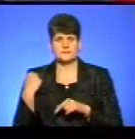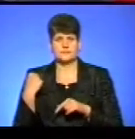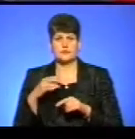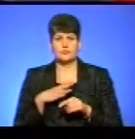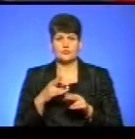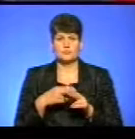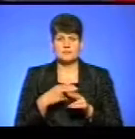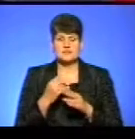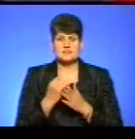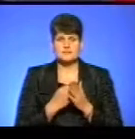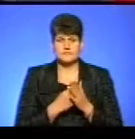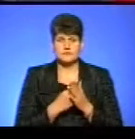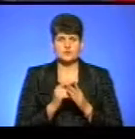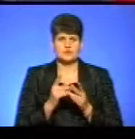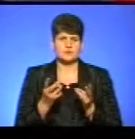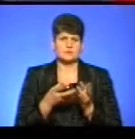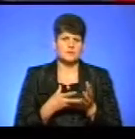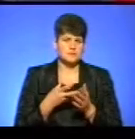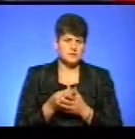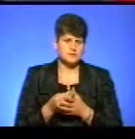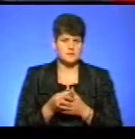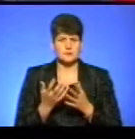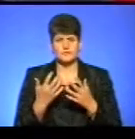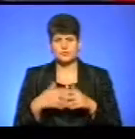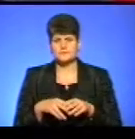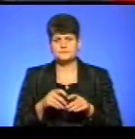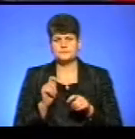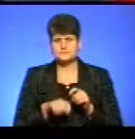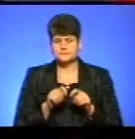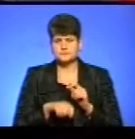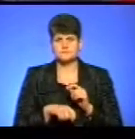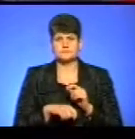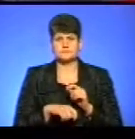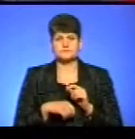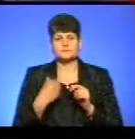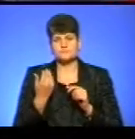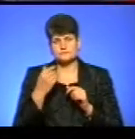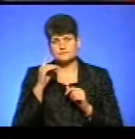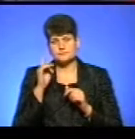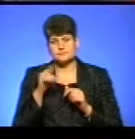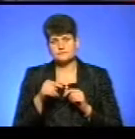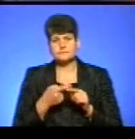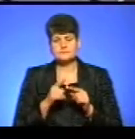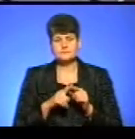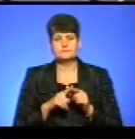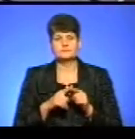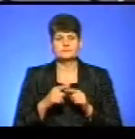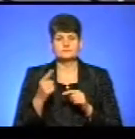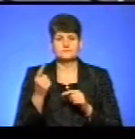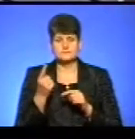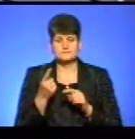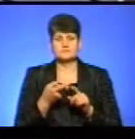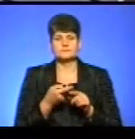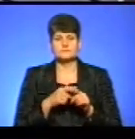все відкрито, а тут знову ж таке, щось платити треба буде, автоматичний контроль. Ну, ви знаєте, це, ну, по-перше, це ще в